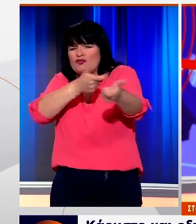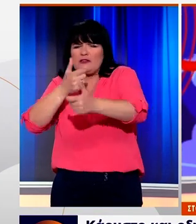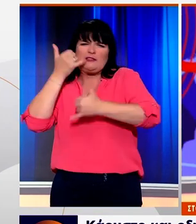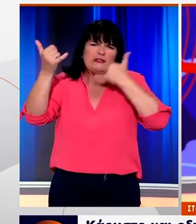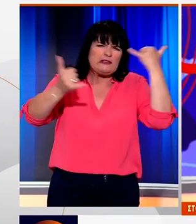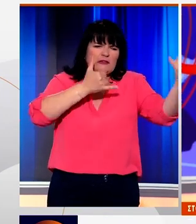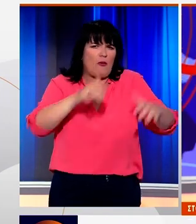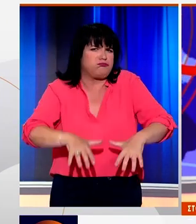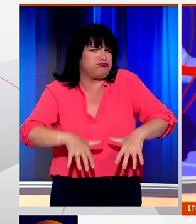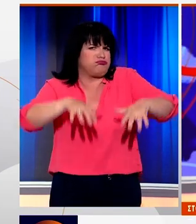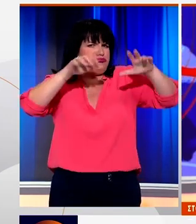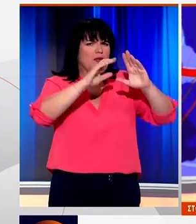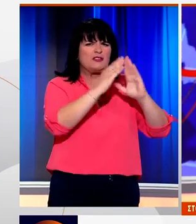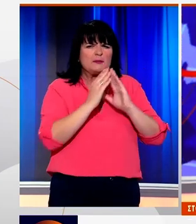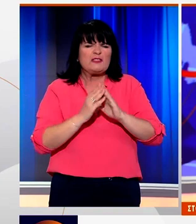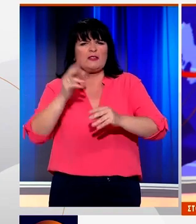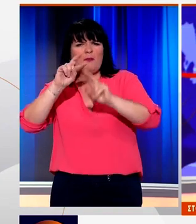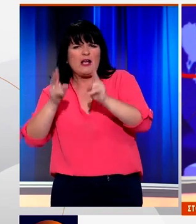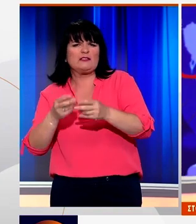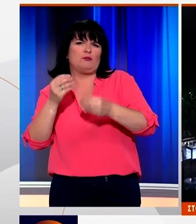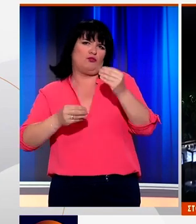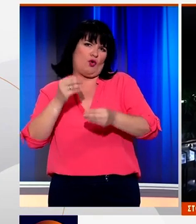κλήσεις για πλημμυρισμένα σπίτια και καταστήματα.